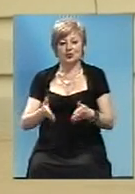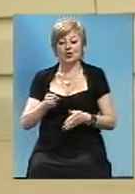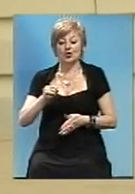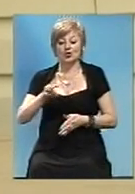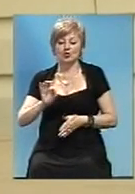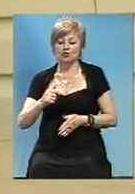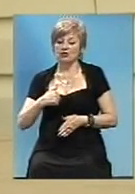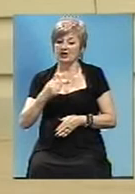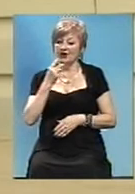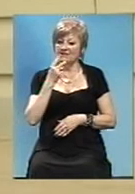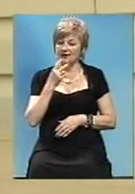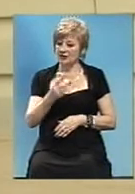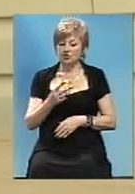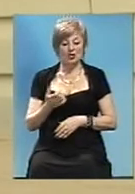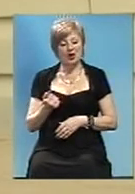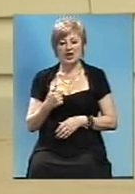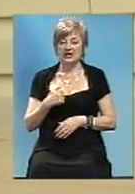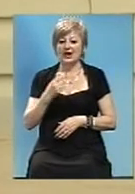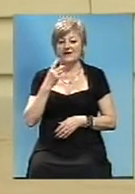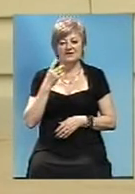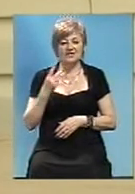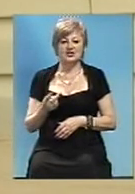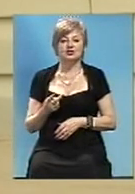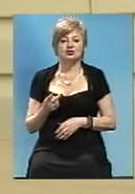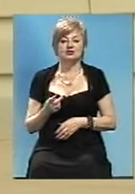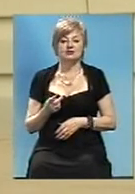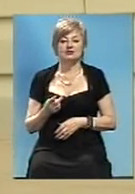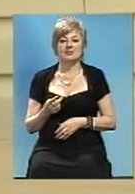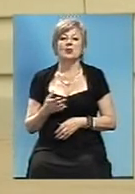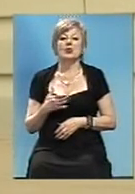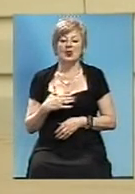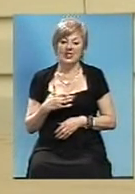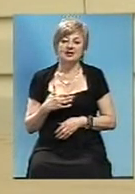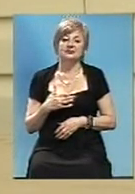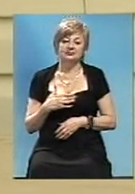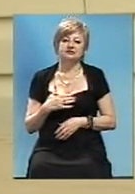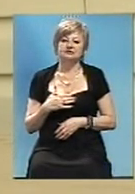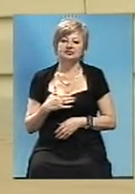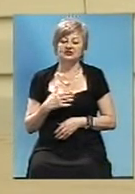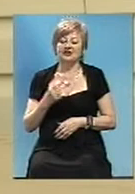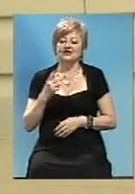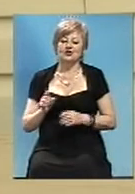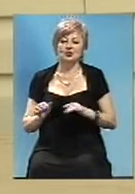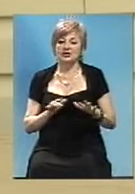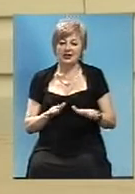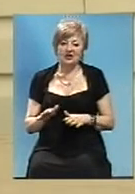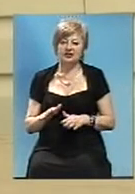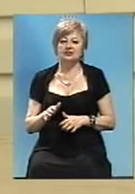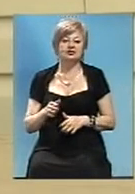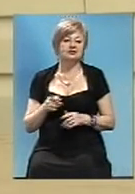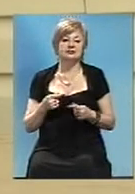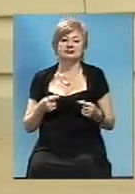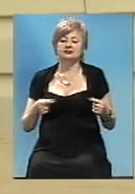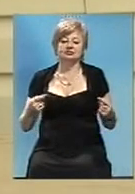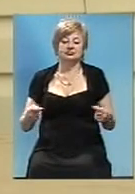я вижу, а я вижу наш регіон ввиду своїй деятельності общественного і бізнесу,